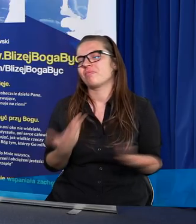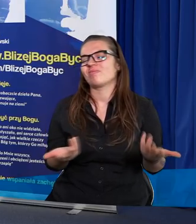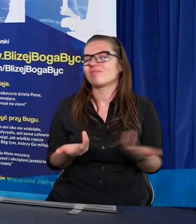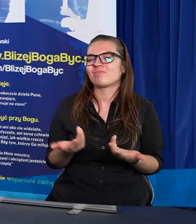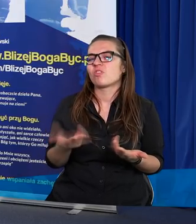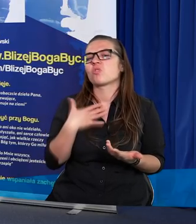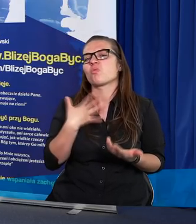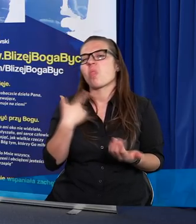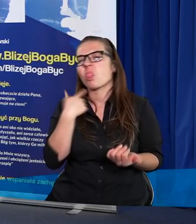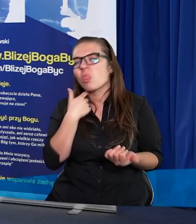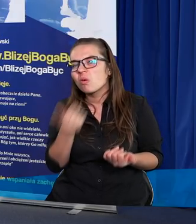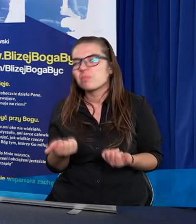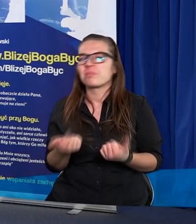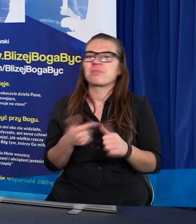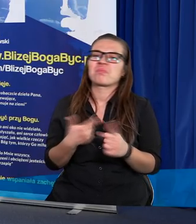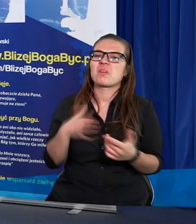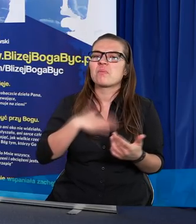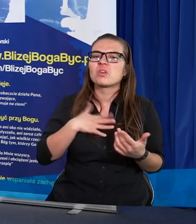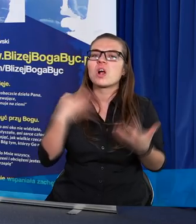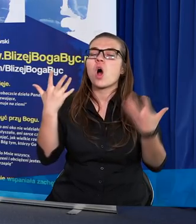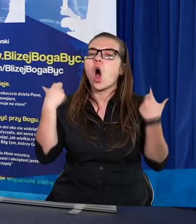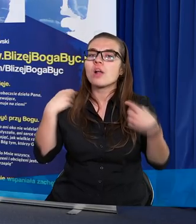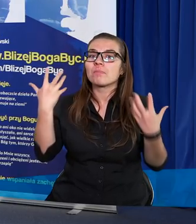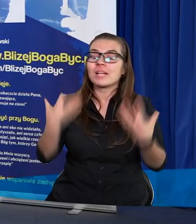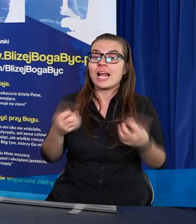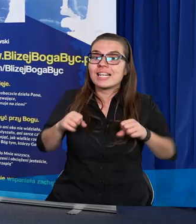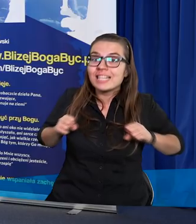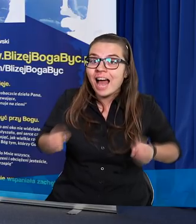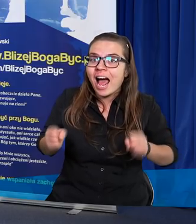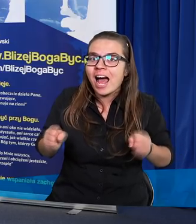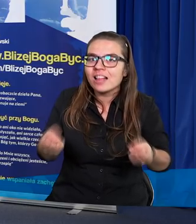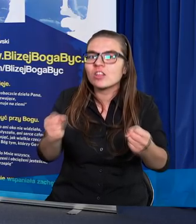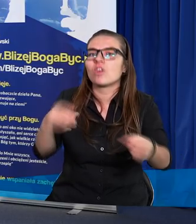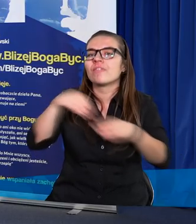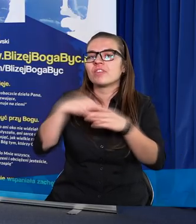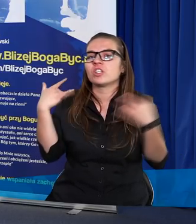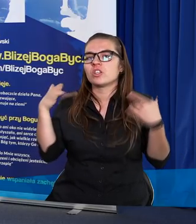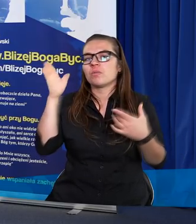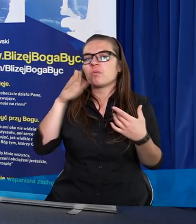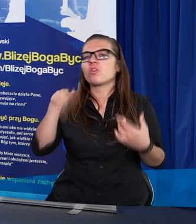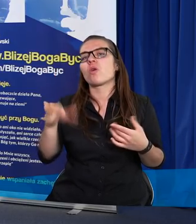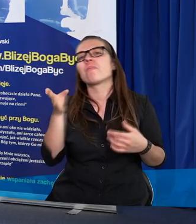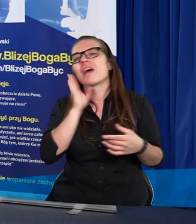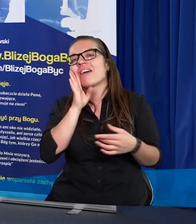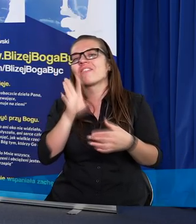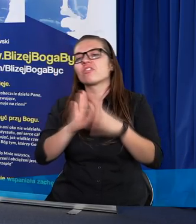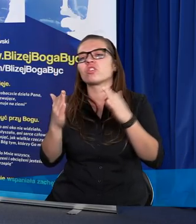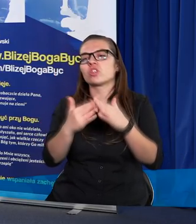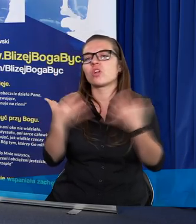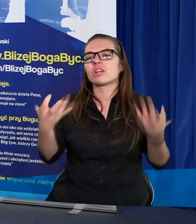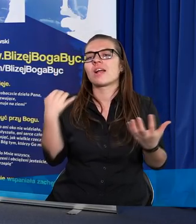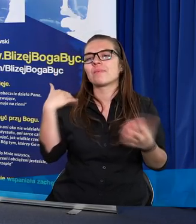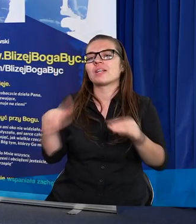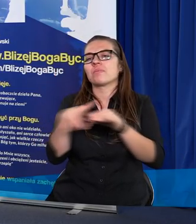musi być nudne. Jeżeli byłaby to osoba, która chciałaby być jeszcze bardziej zaangażowana w to życie z Bogiem, to prawdopodobnie w domu również